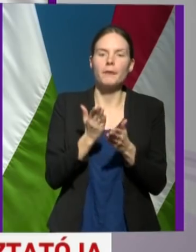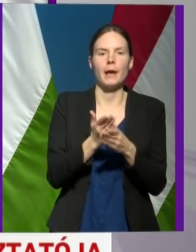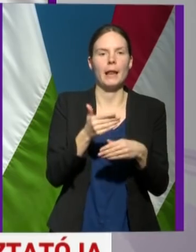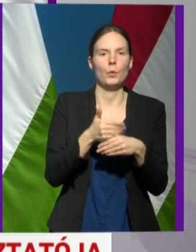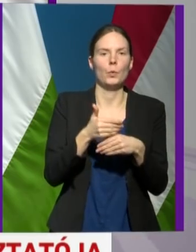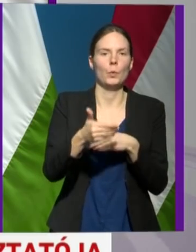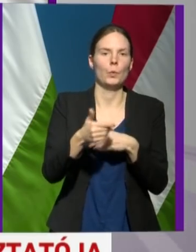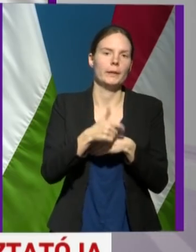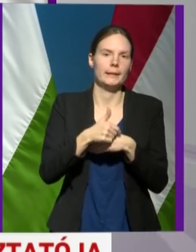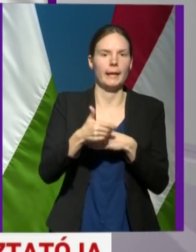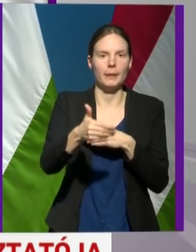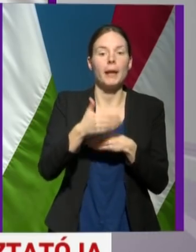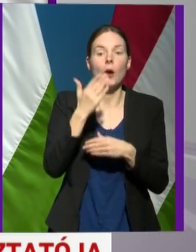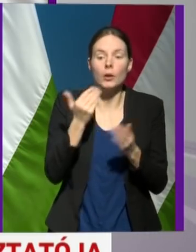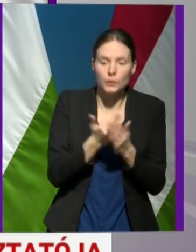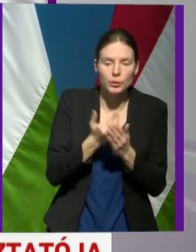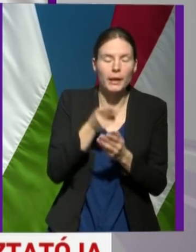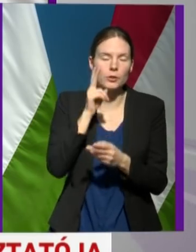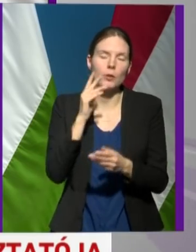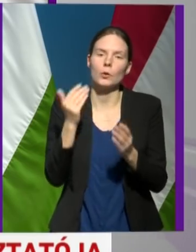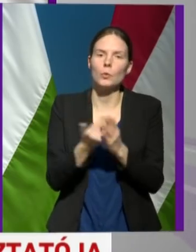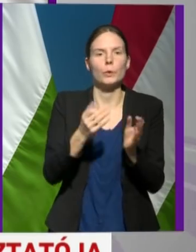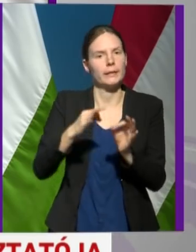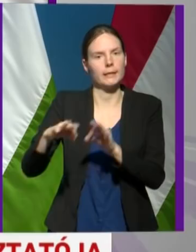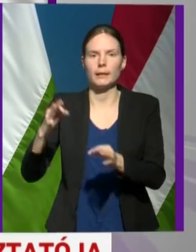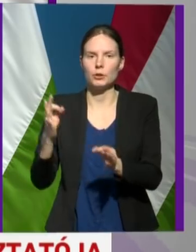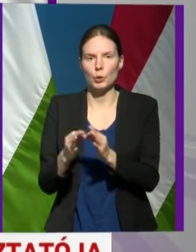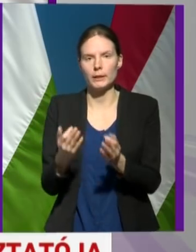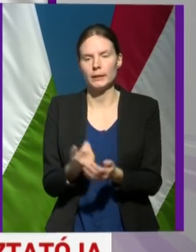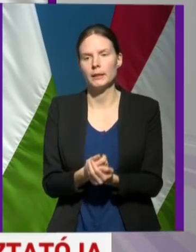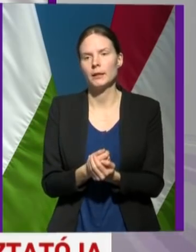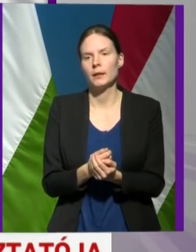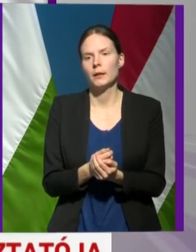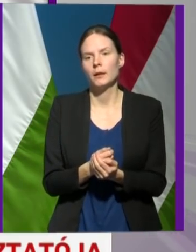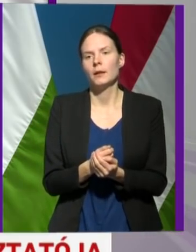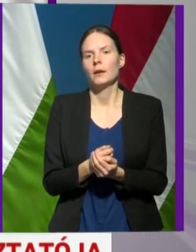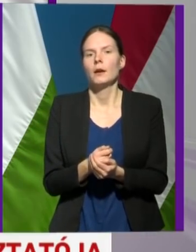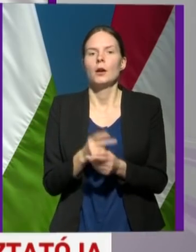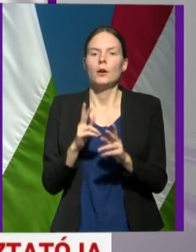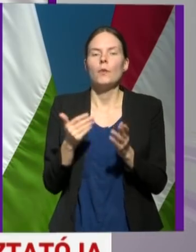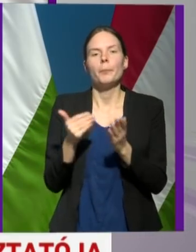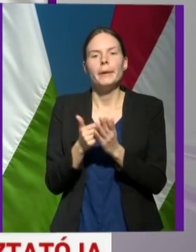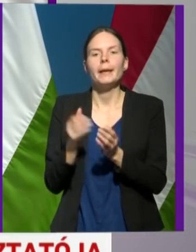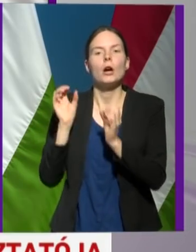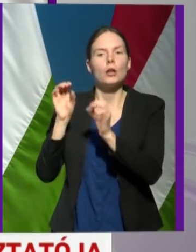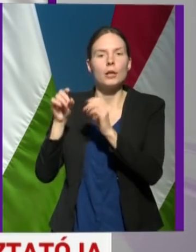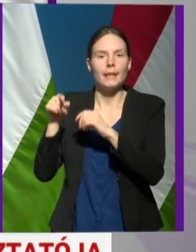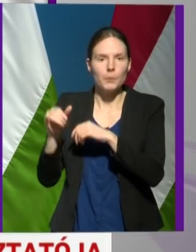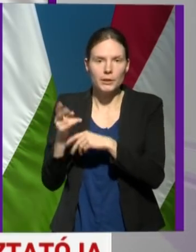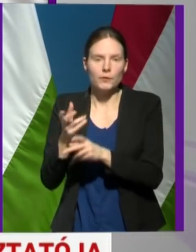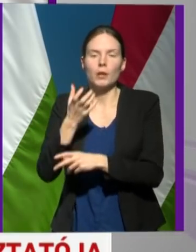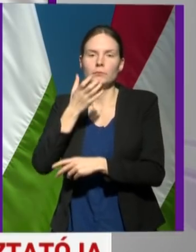szükséges, úgy intézkedések is történnek. Egyébként raktárban is vannak, még lélegeztetőgépek is.